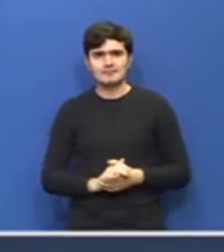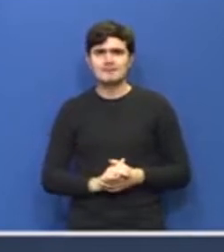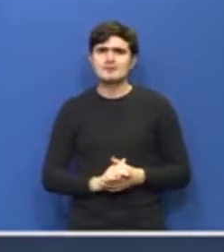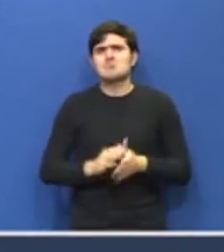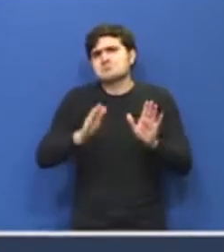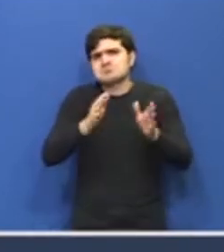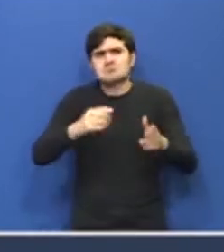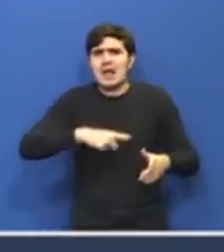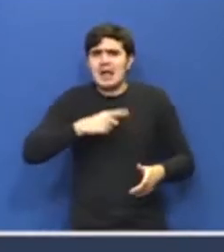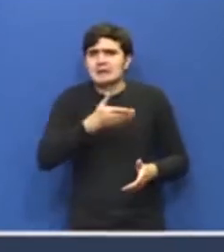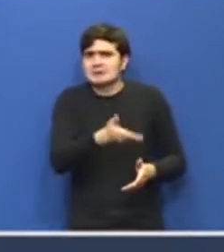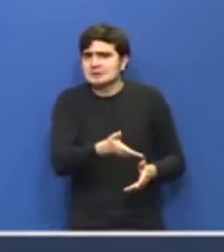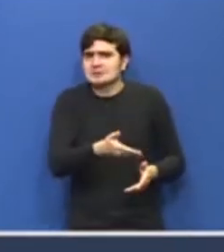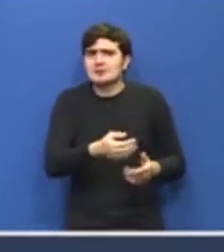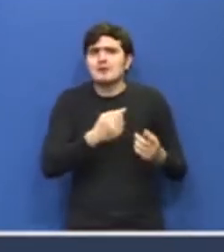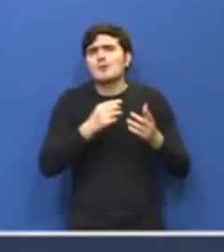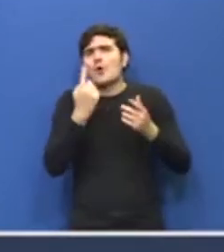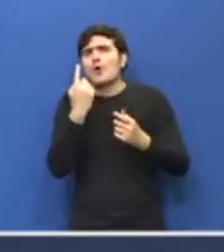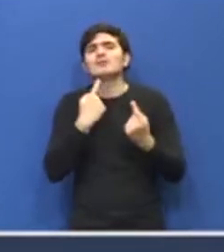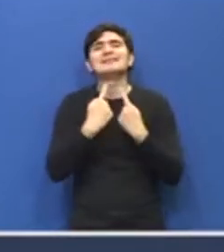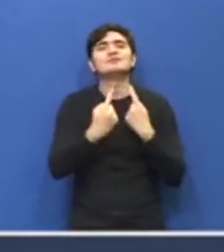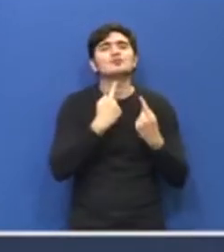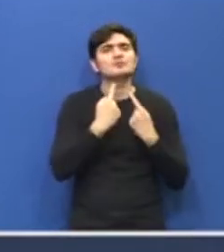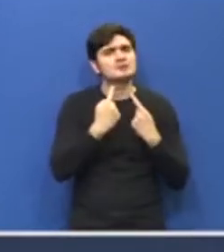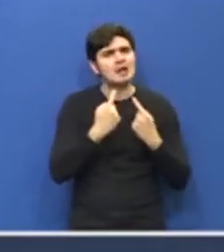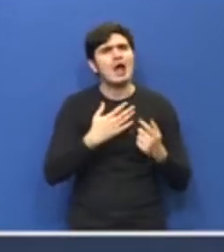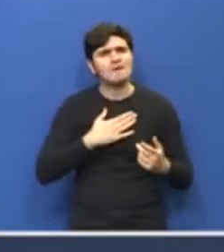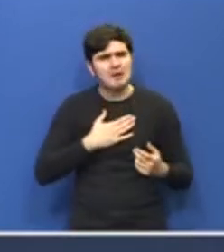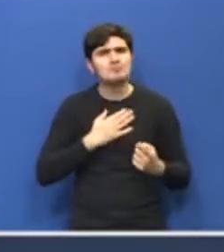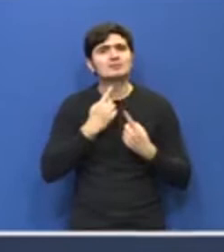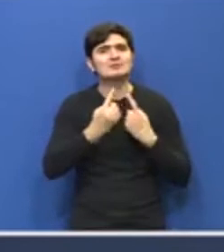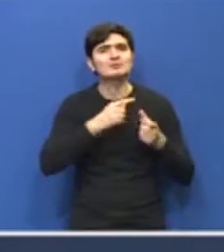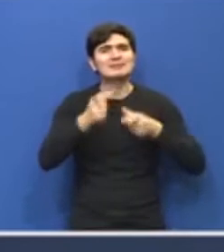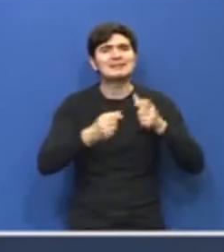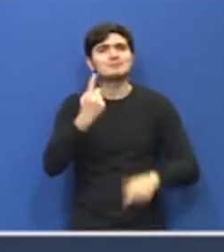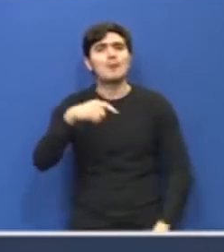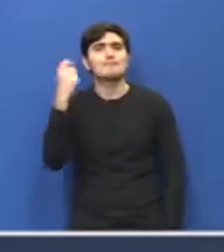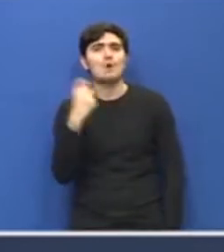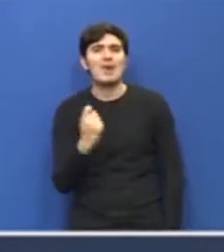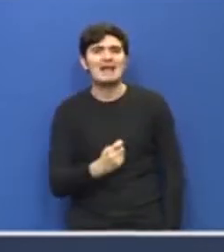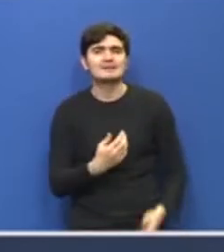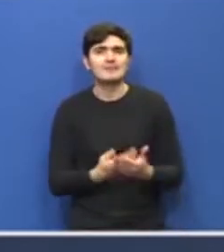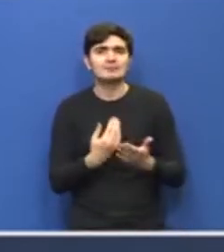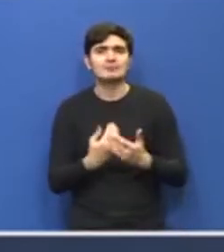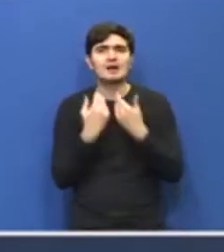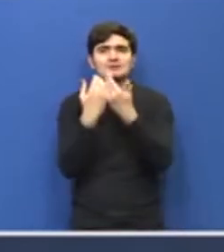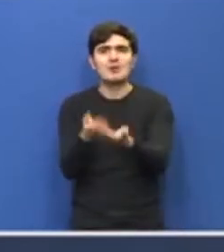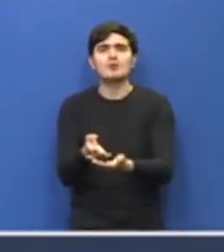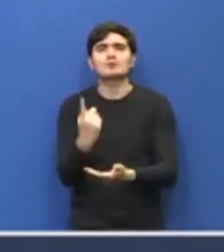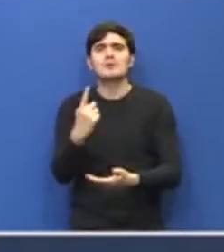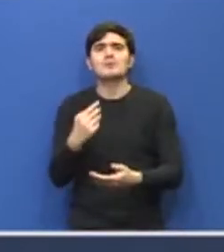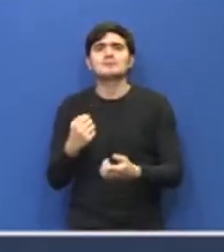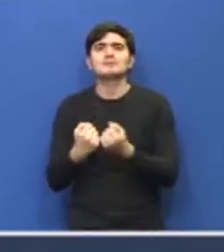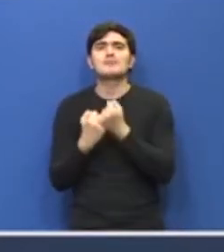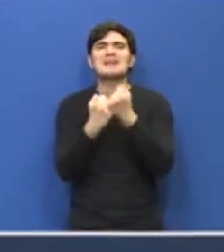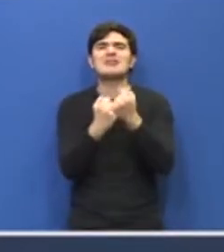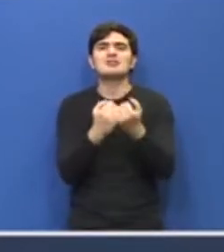Există însă în discuție un proiect prin care să se acorde un sprijin